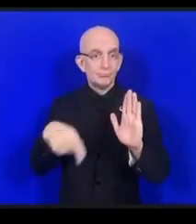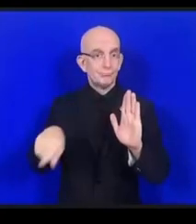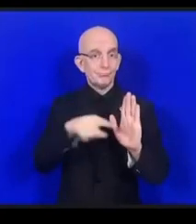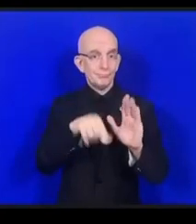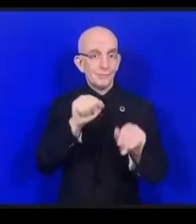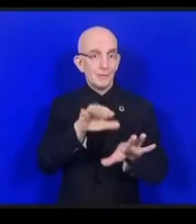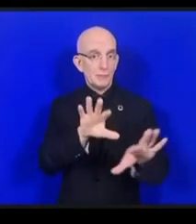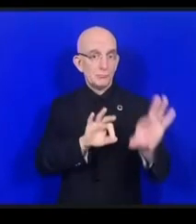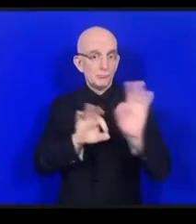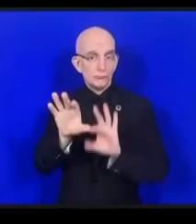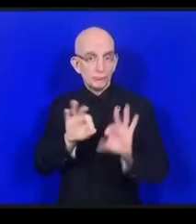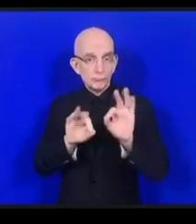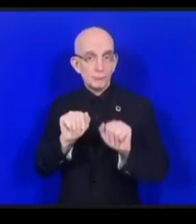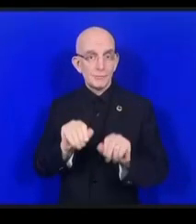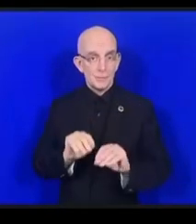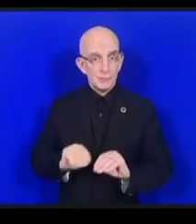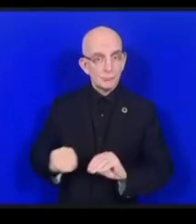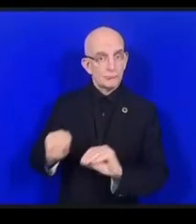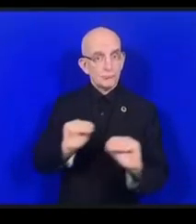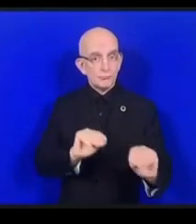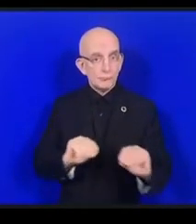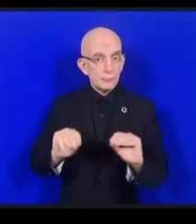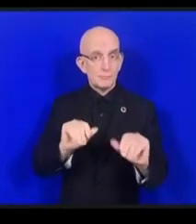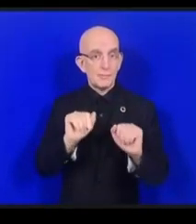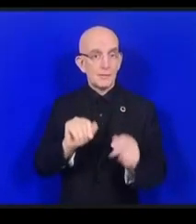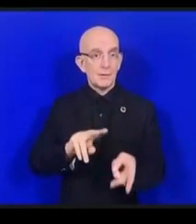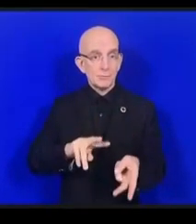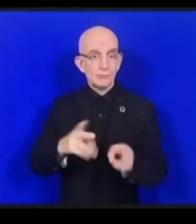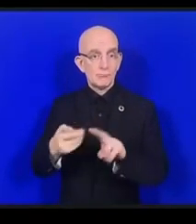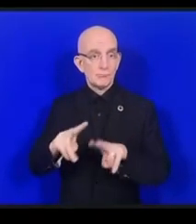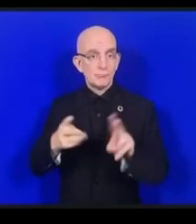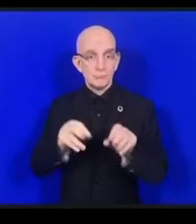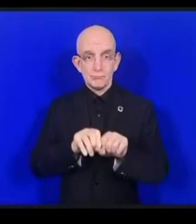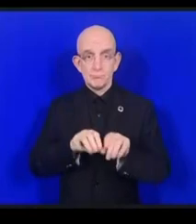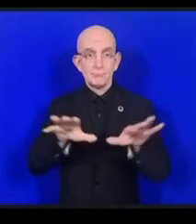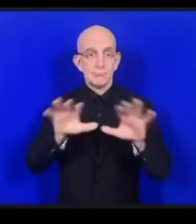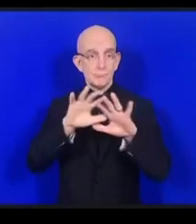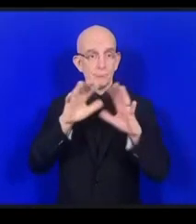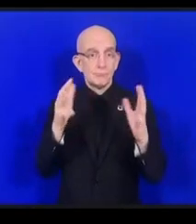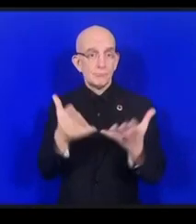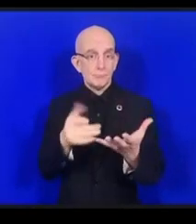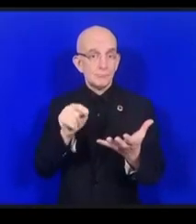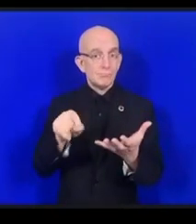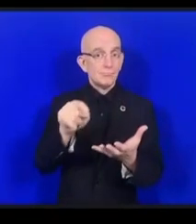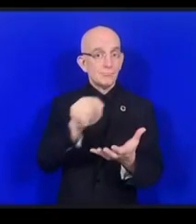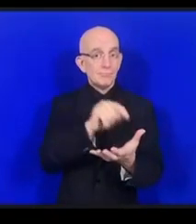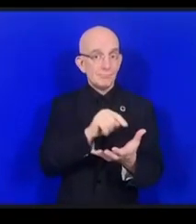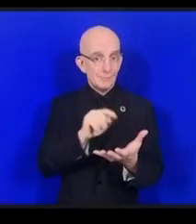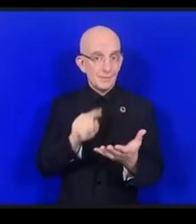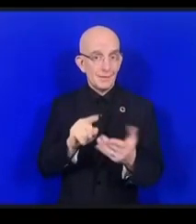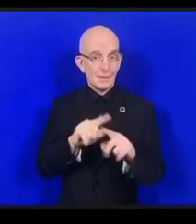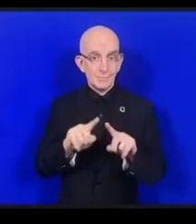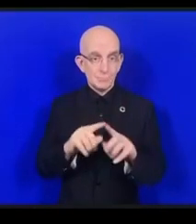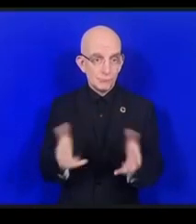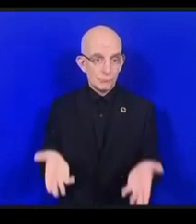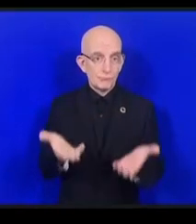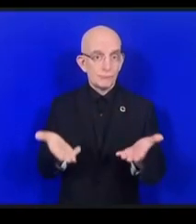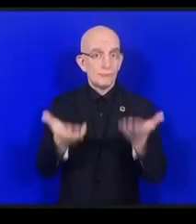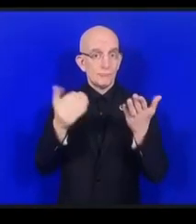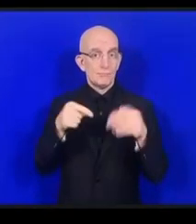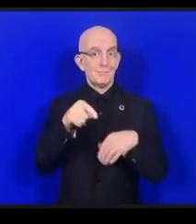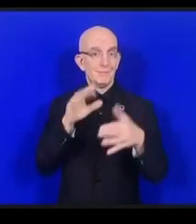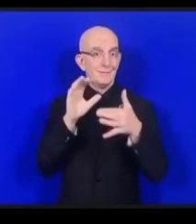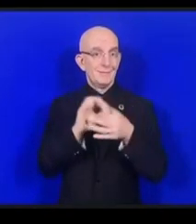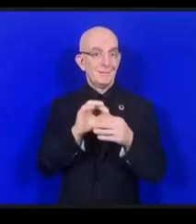transformateur. Alors, quand nous parlons de l'accélération en direction des ODD, cela signifie que nous avons par exemple l'Académie des ODD qui